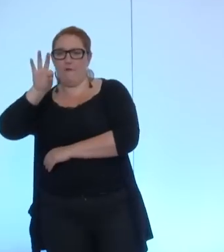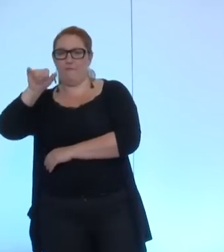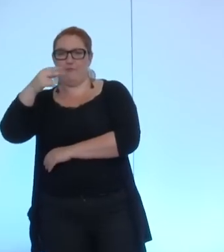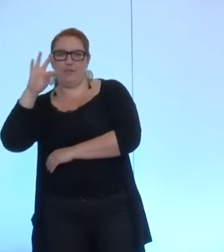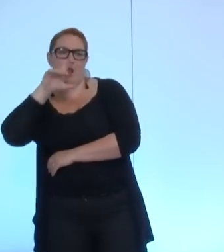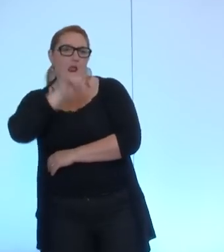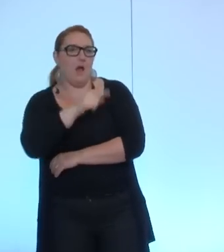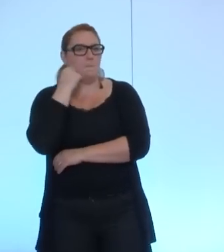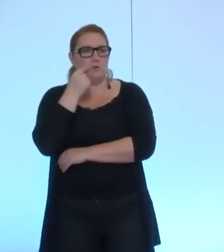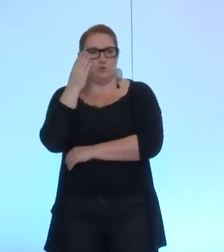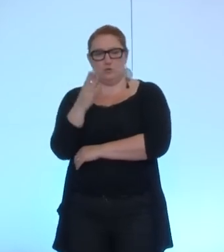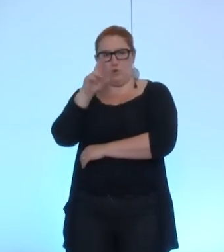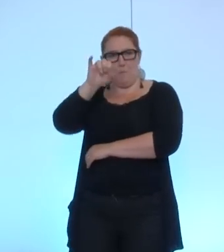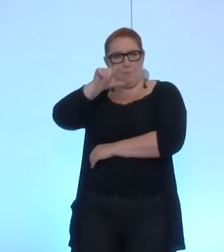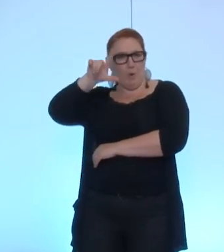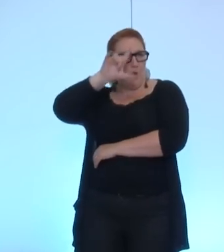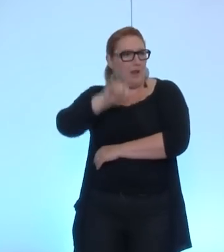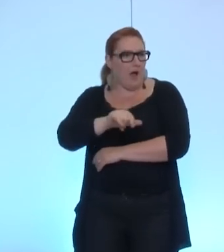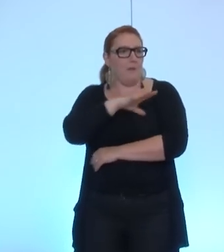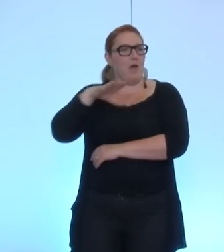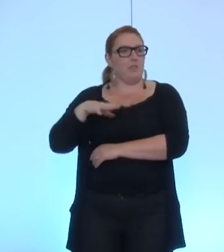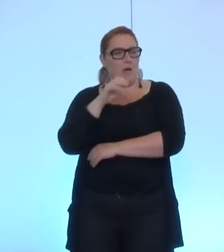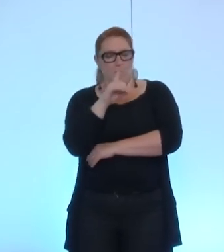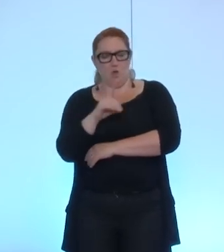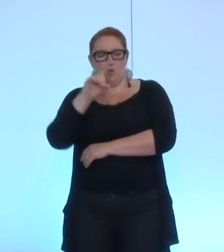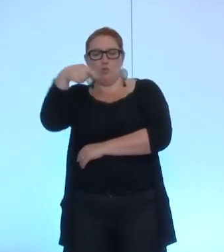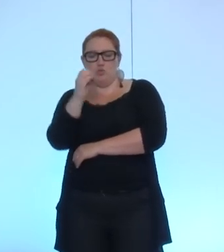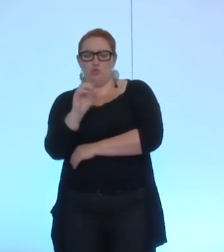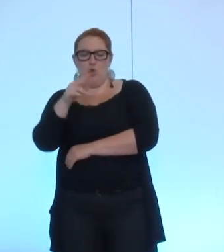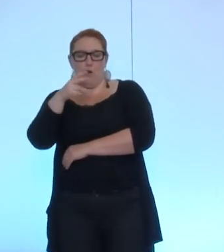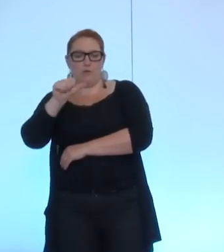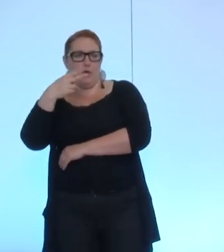Broyalin, vous êtes là, et vous portez le pouvoir de Mme Dornano pour la soirée. Voilà, merci.